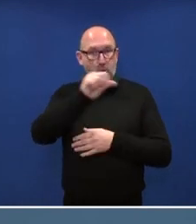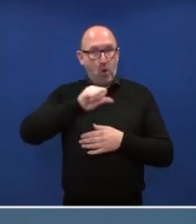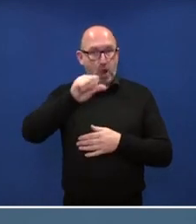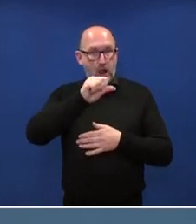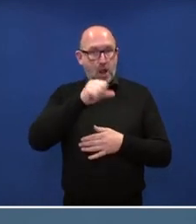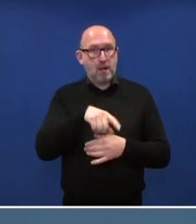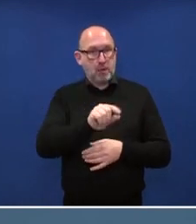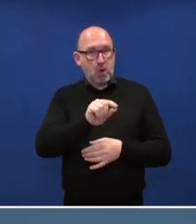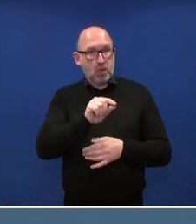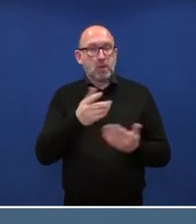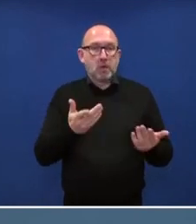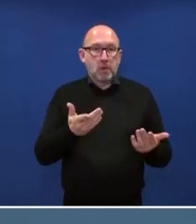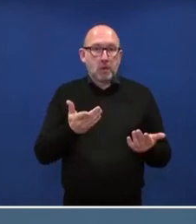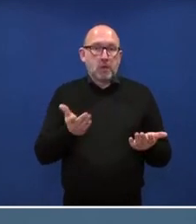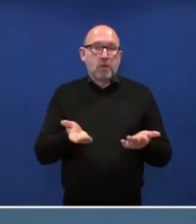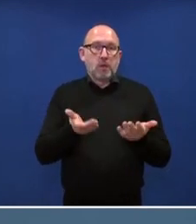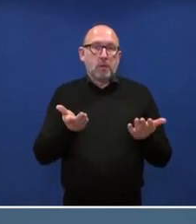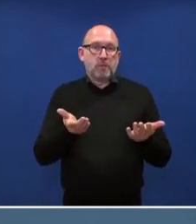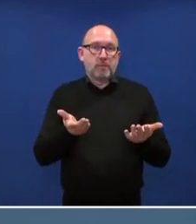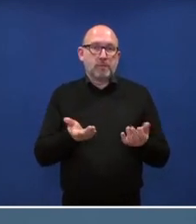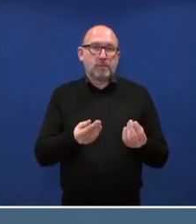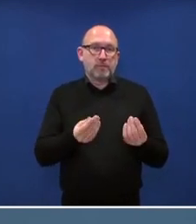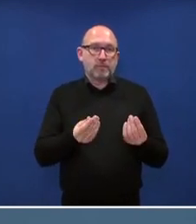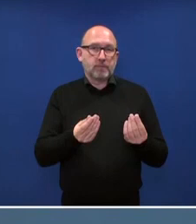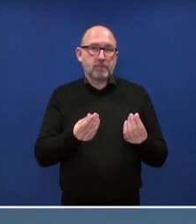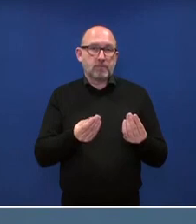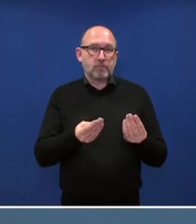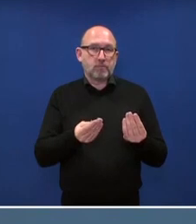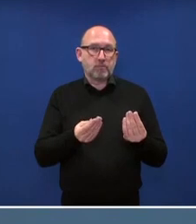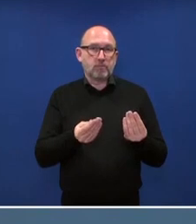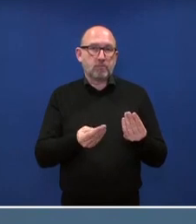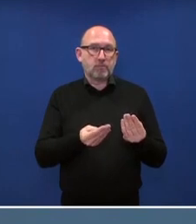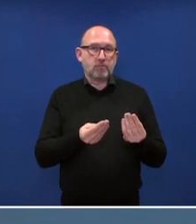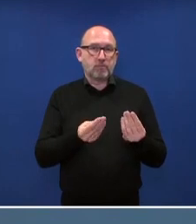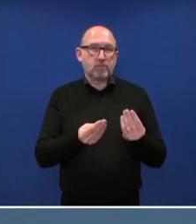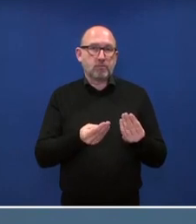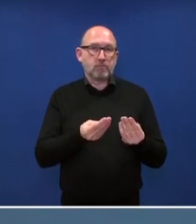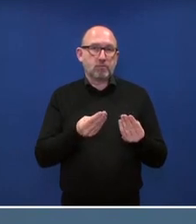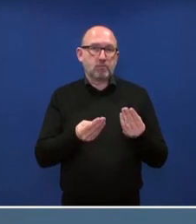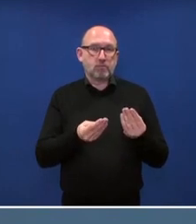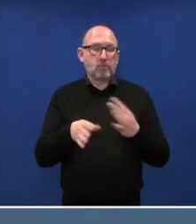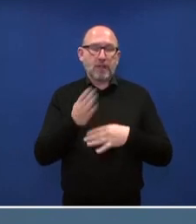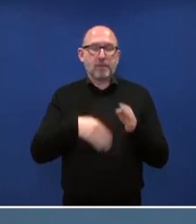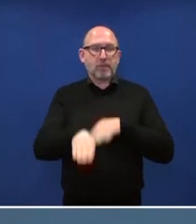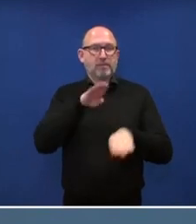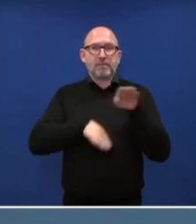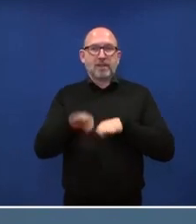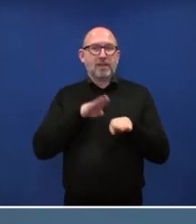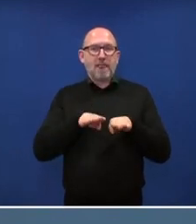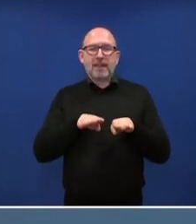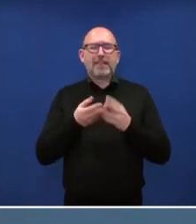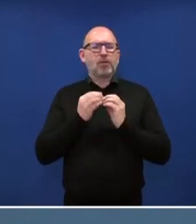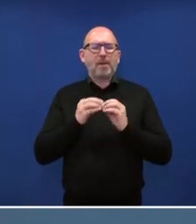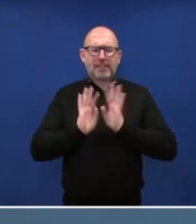bedeutet das etwa, ich mache es weniger